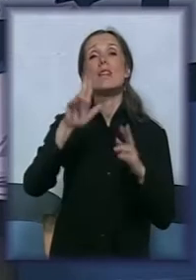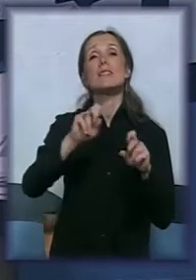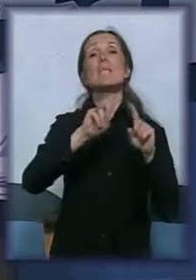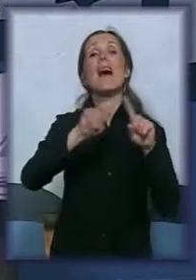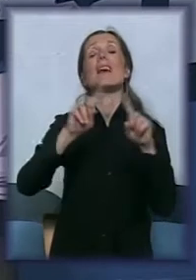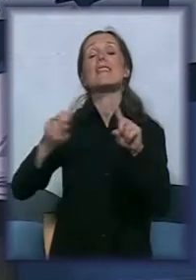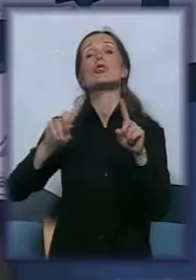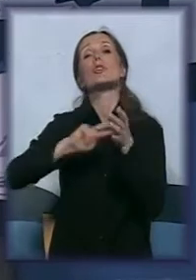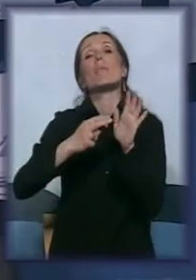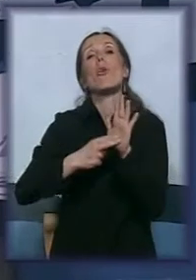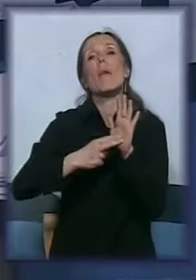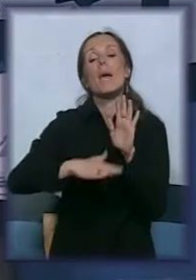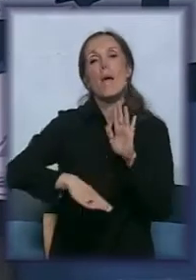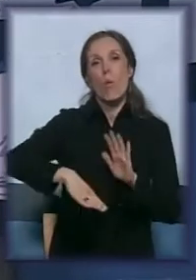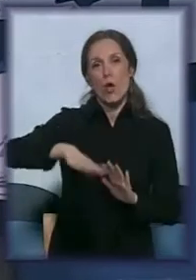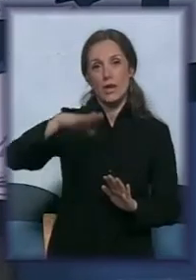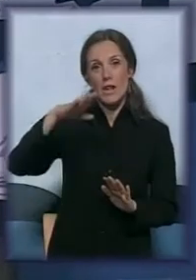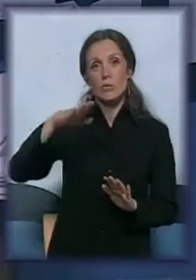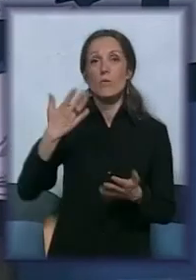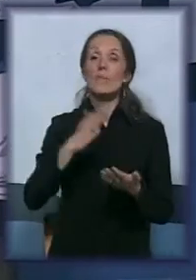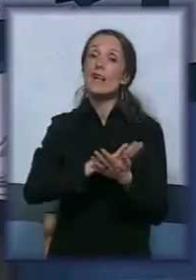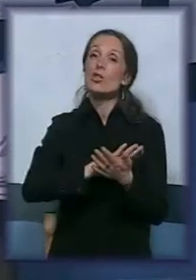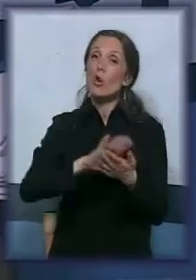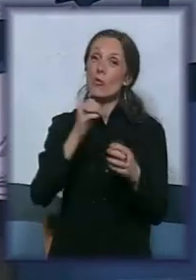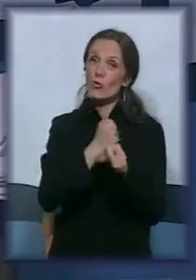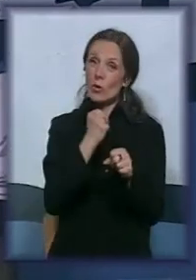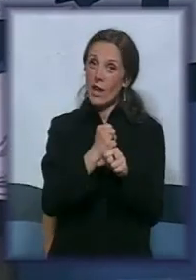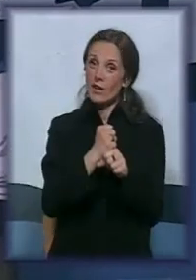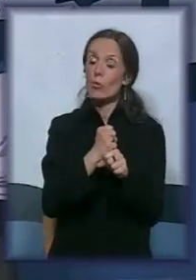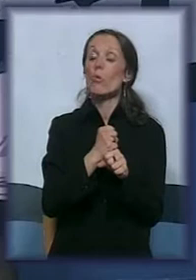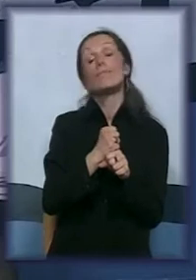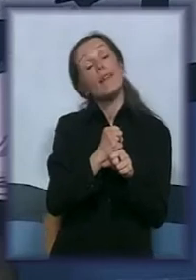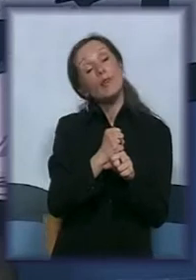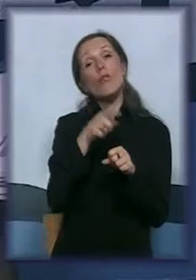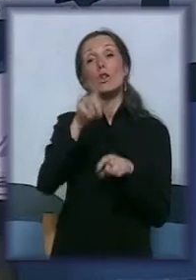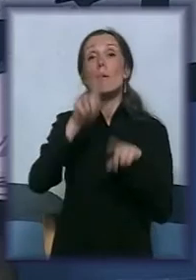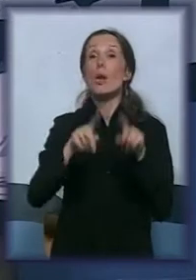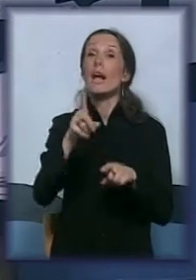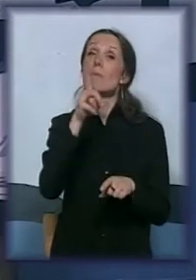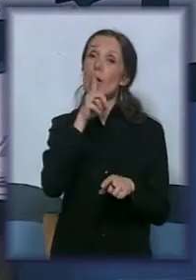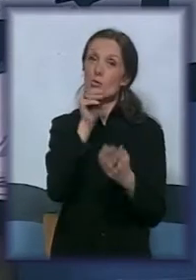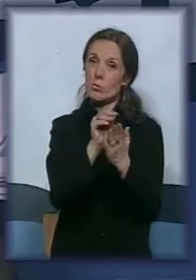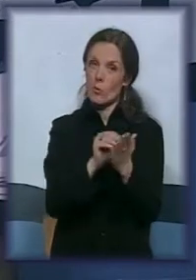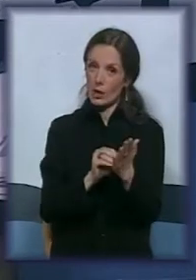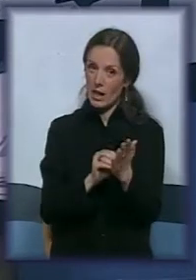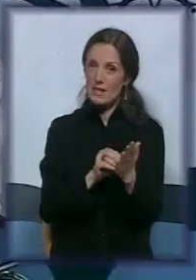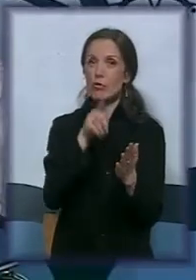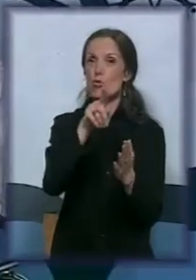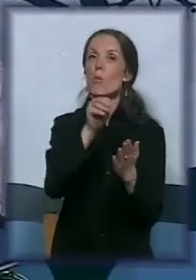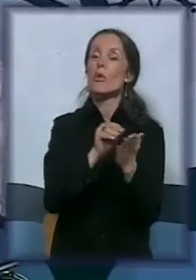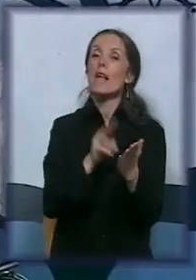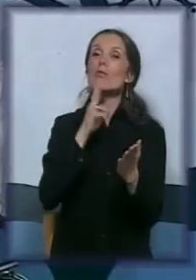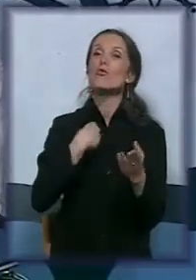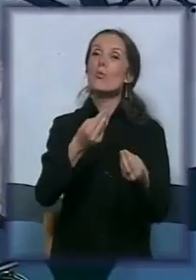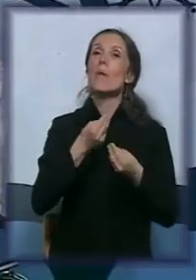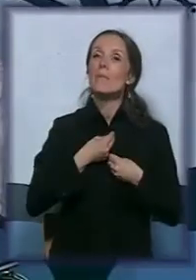odrastanju. Skromnost u radu dovodi do toga da nekad prećutimo ove podatke. To su podaci koje nam je dao i psiholog školi i direktor. A